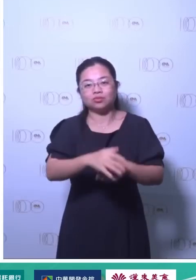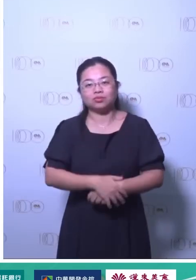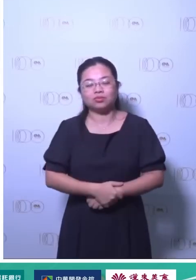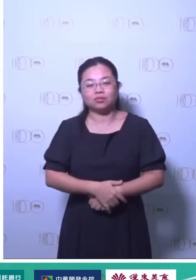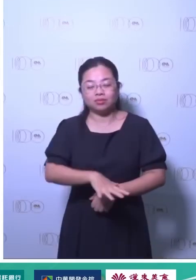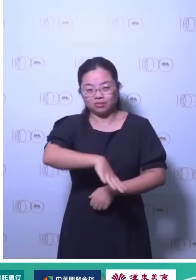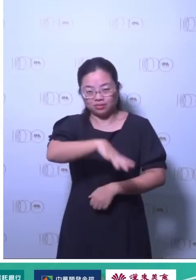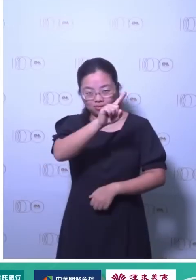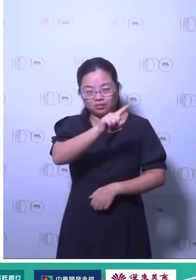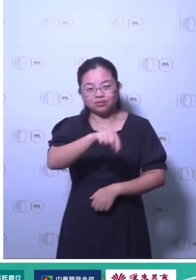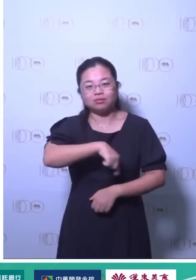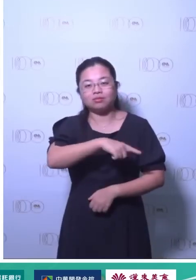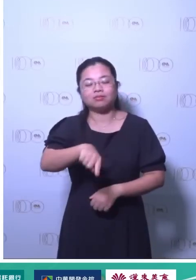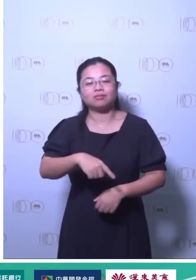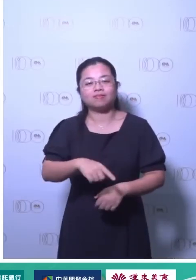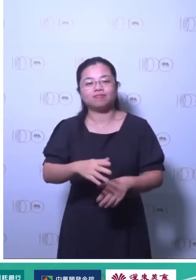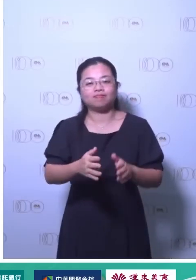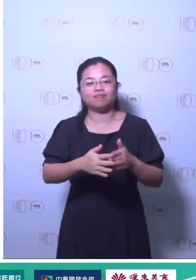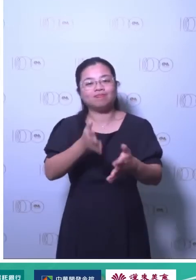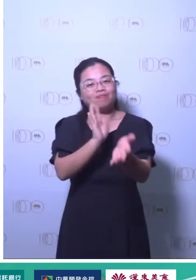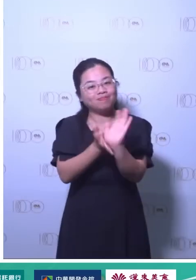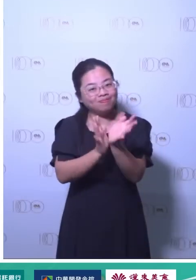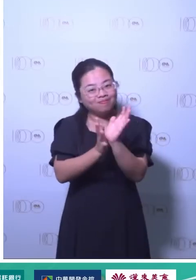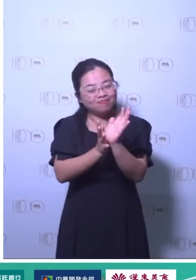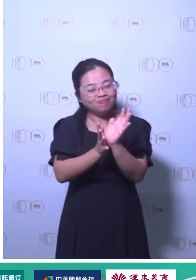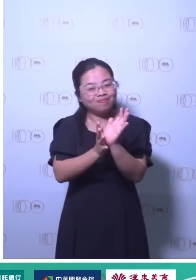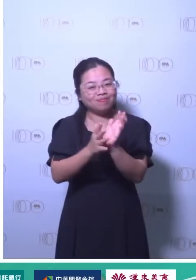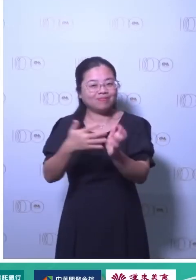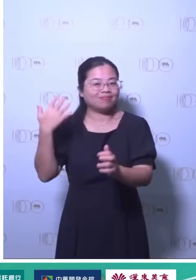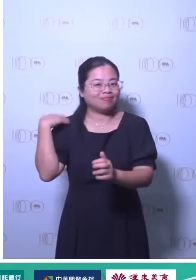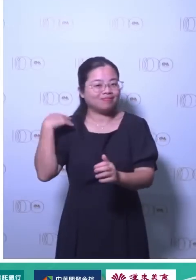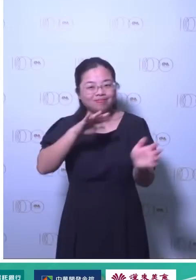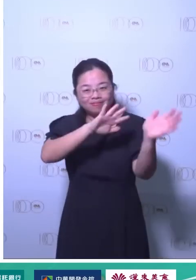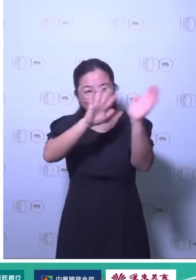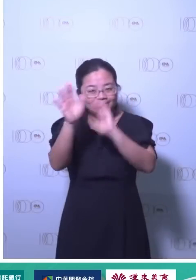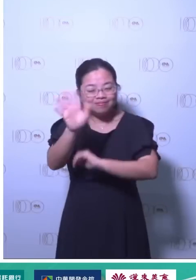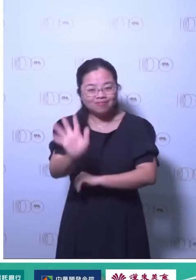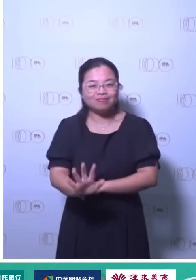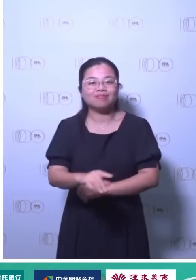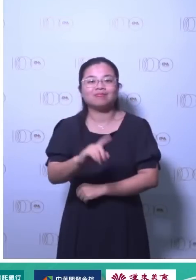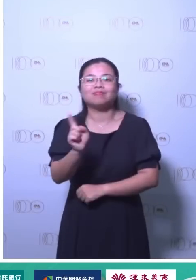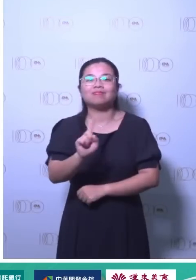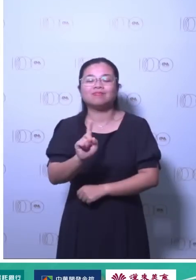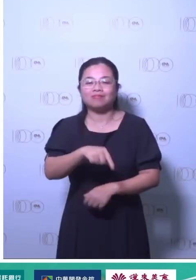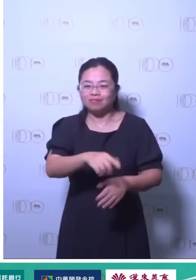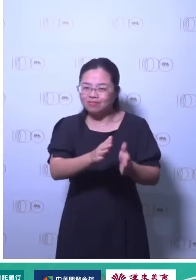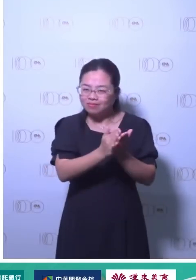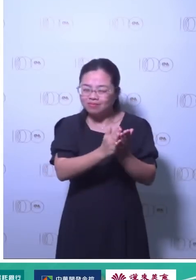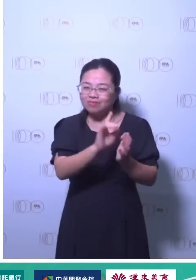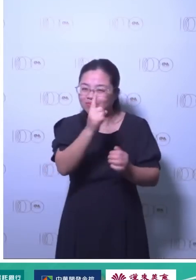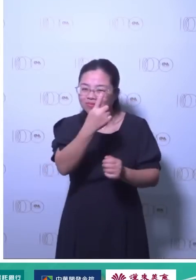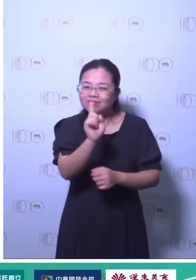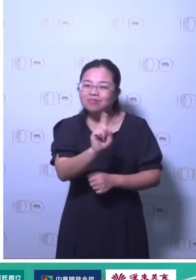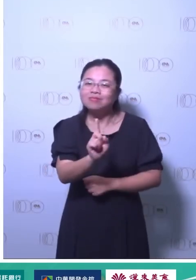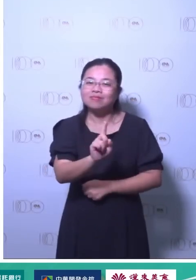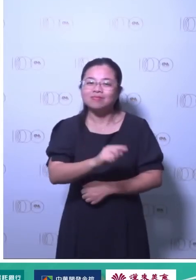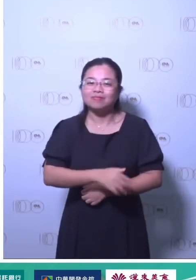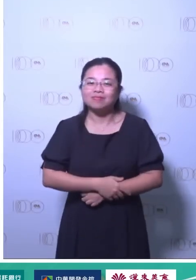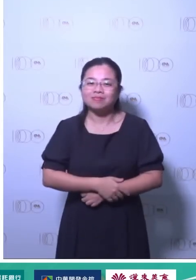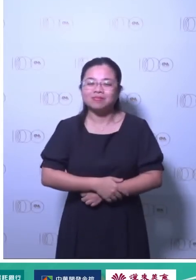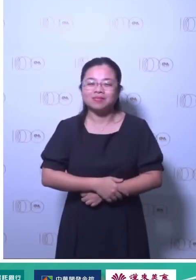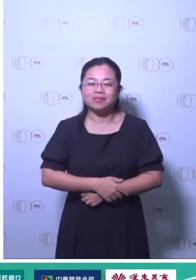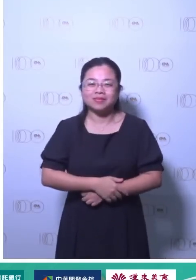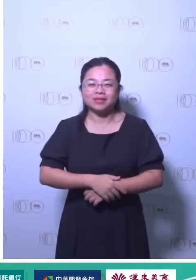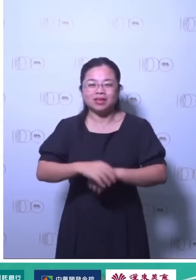今天很高兴其实这是我们的第二场我们在台北其实有办了第一场这本书的说明会